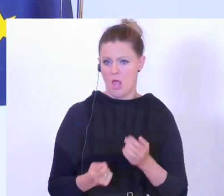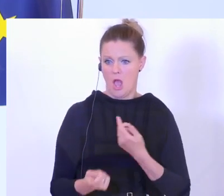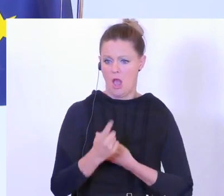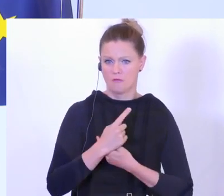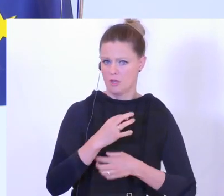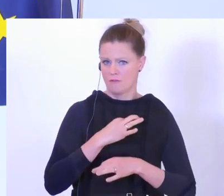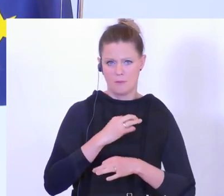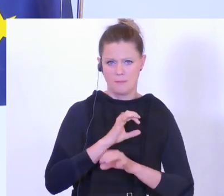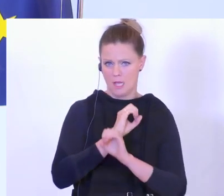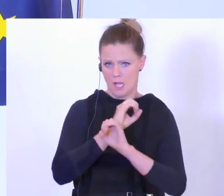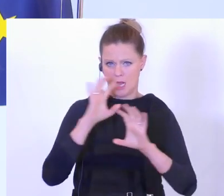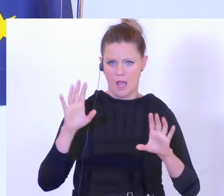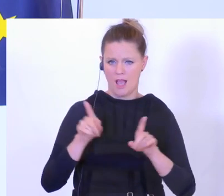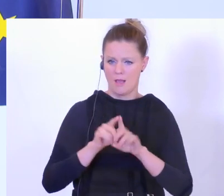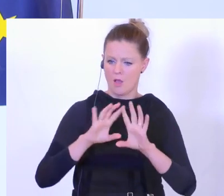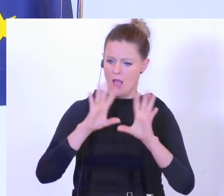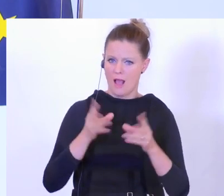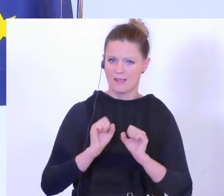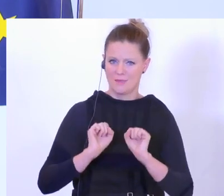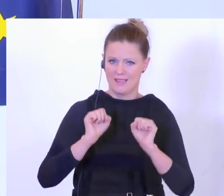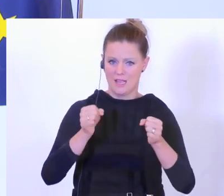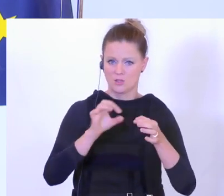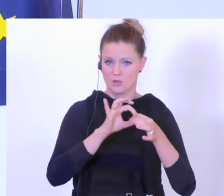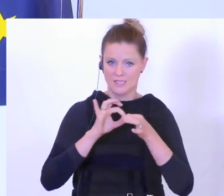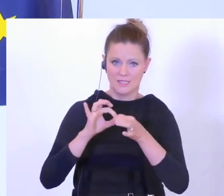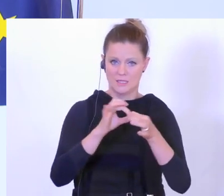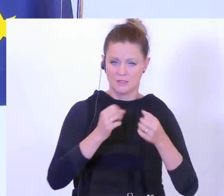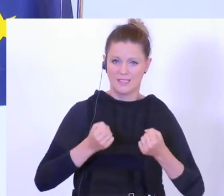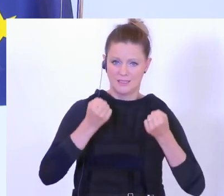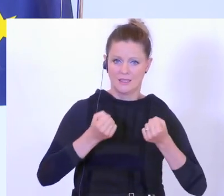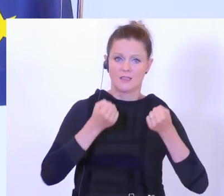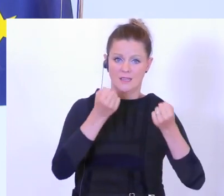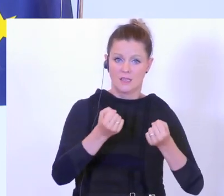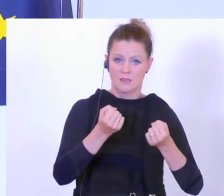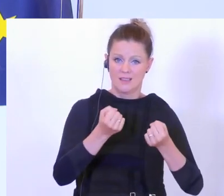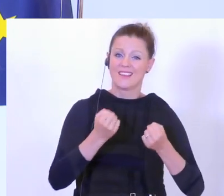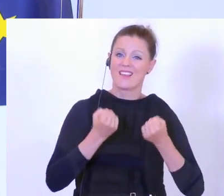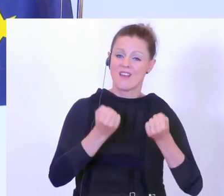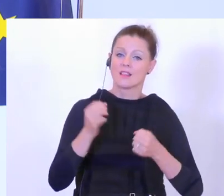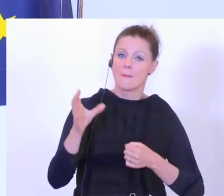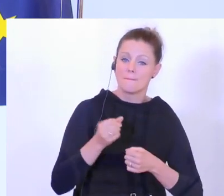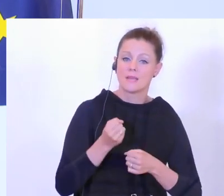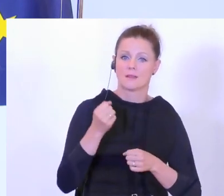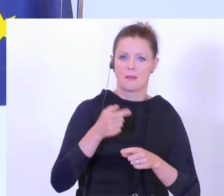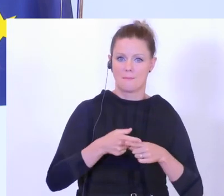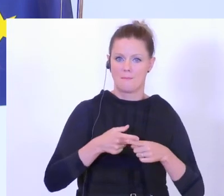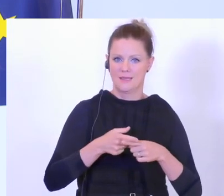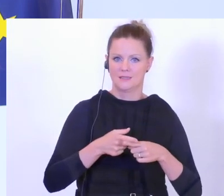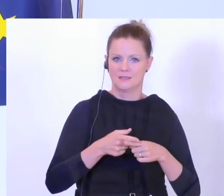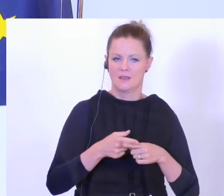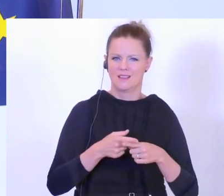aber auch die allgemeine Reaktion der Gesellschaft auf Gewalt, auf Gewalt mit Messern, mit diesen